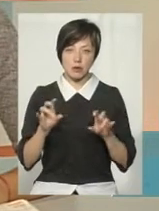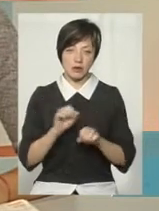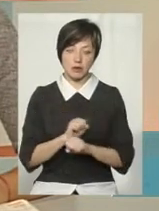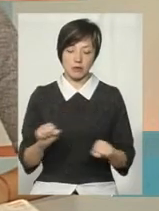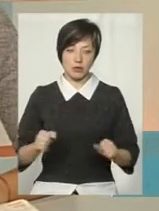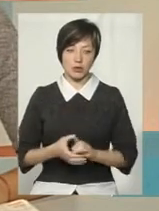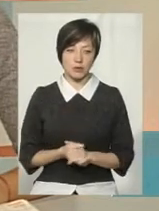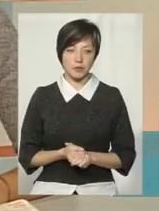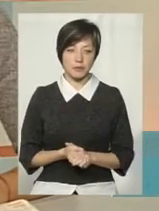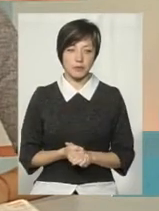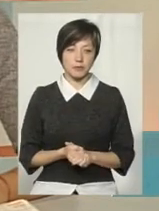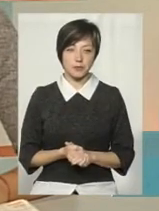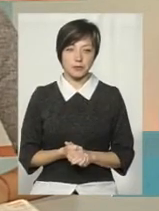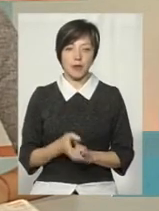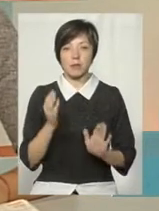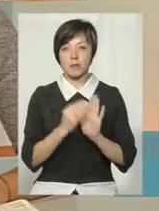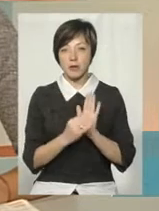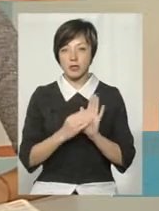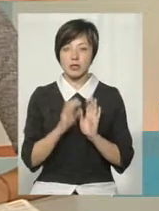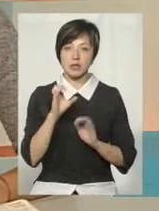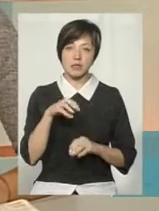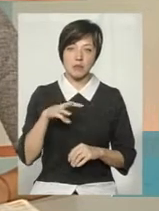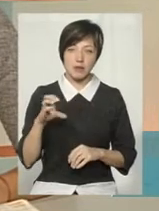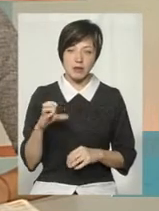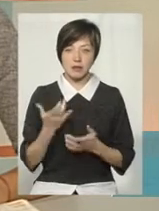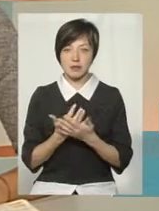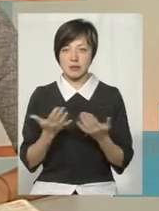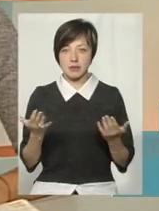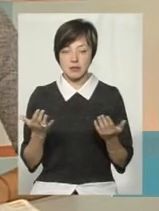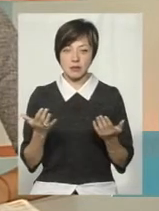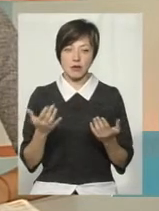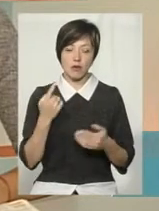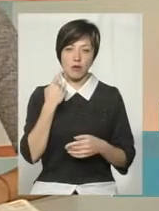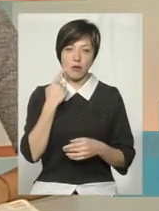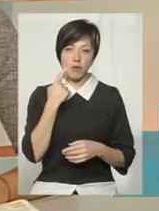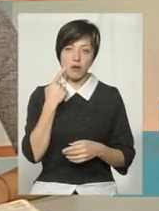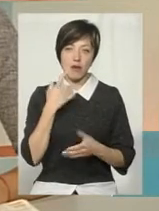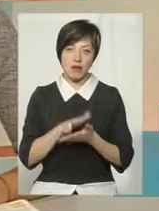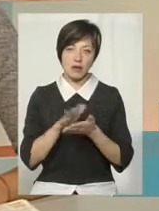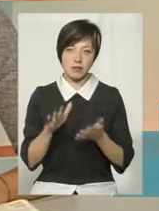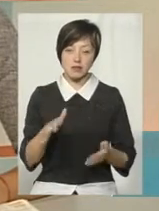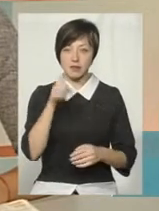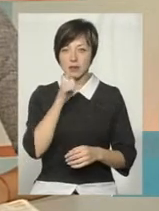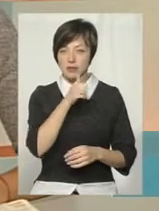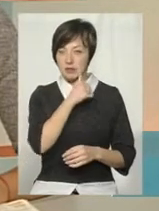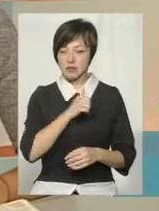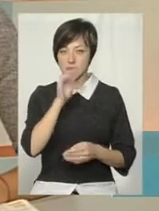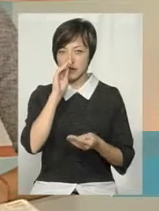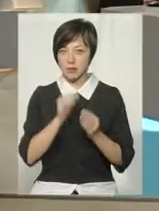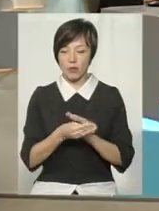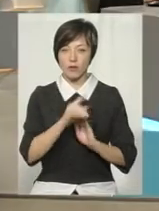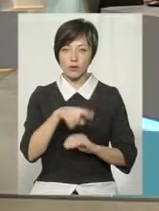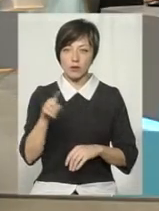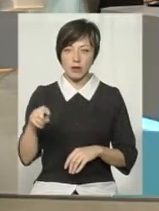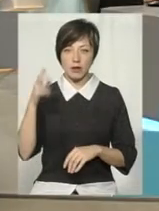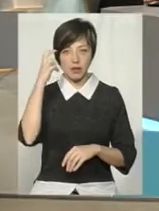можна. Ну, пишуть СМС-ки, пишуть якісь там образливі, там, інкогніто з прихованих номерів,